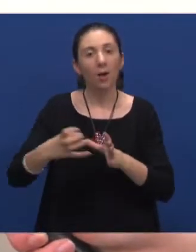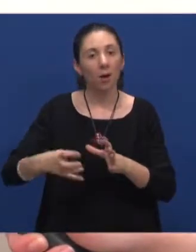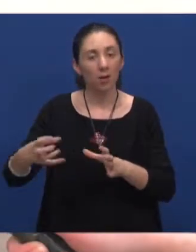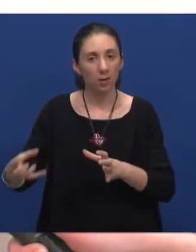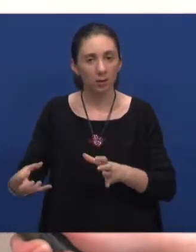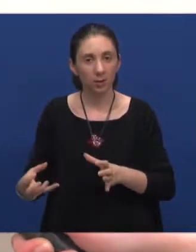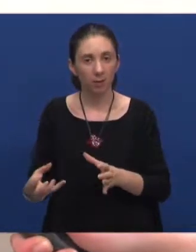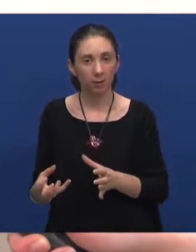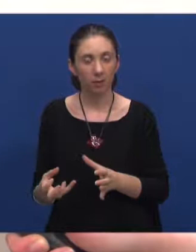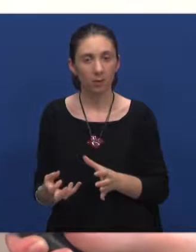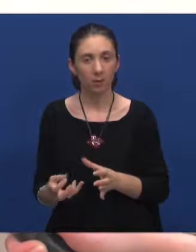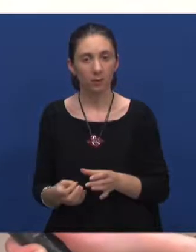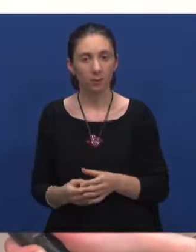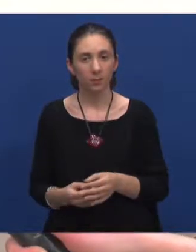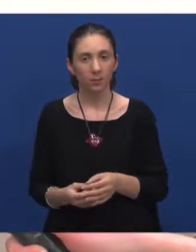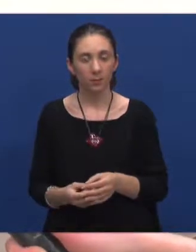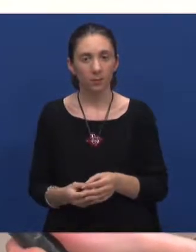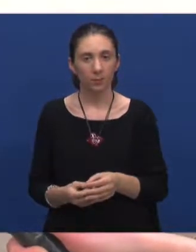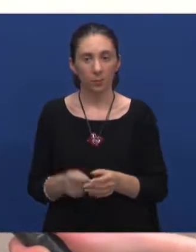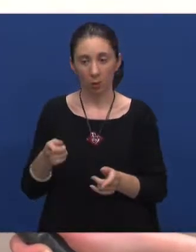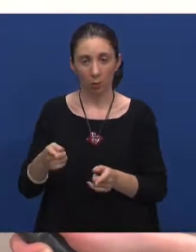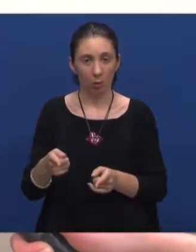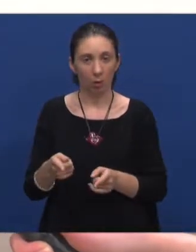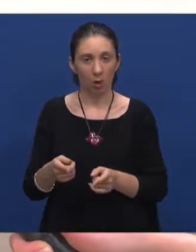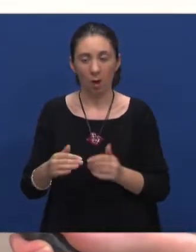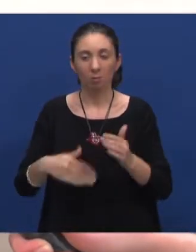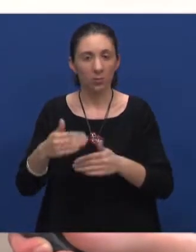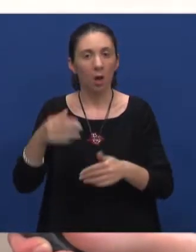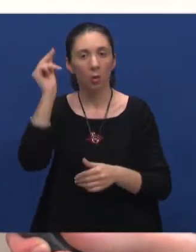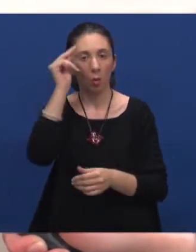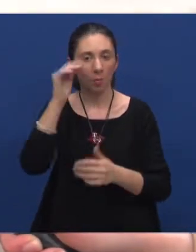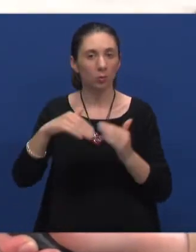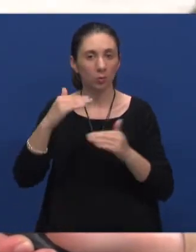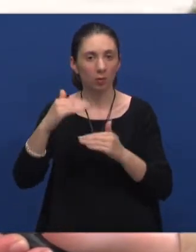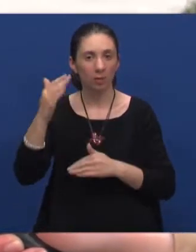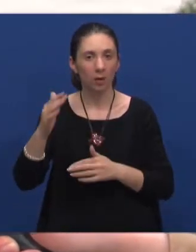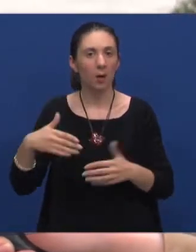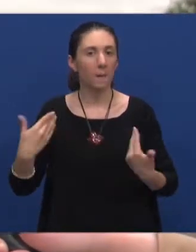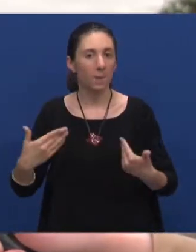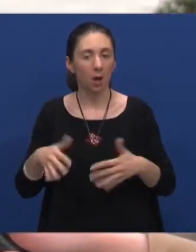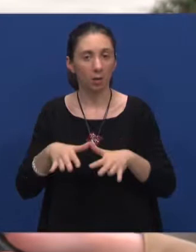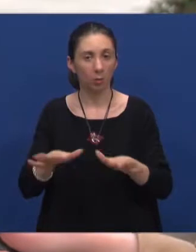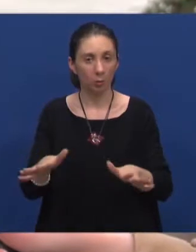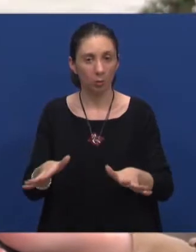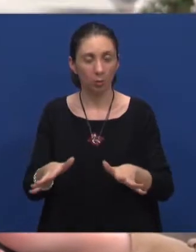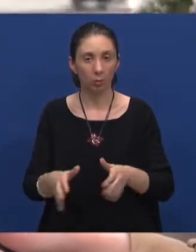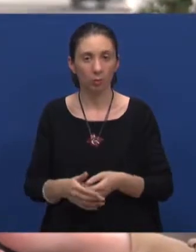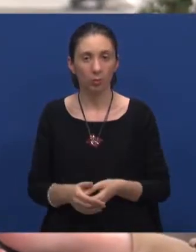tog daljnjeg obrazovanja mladih ljudi